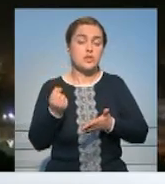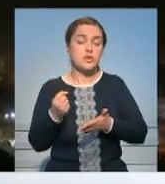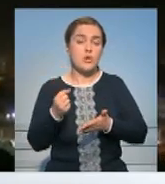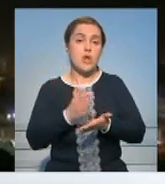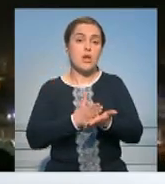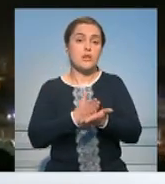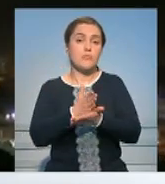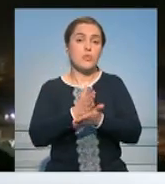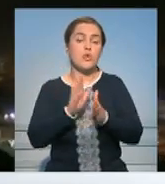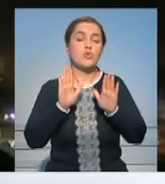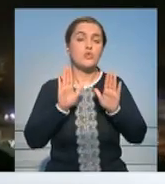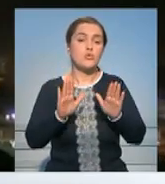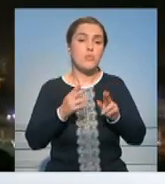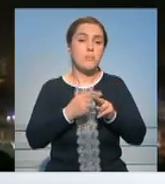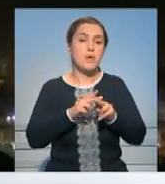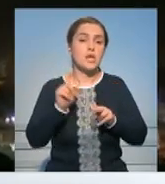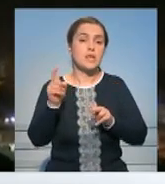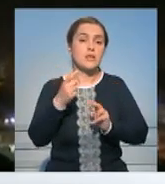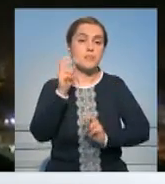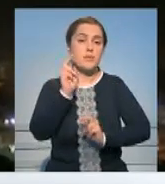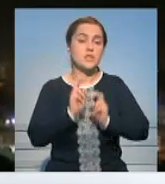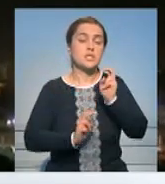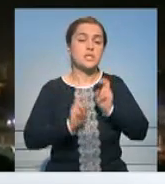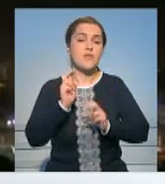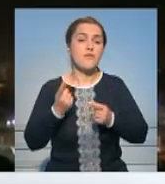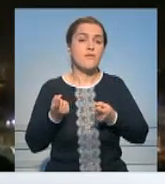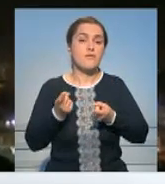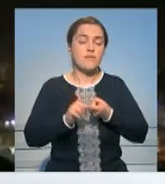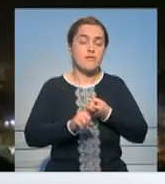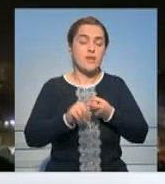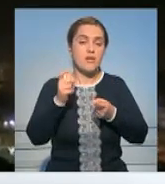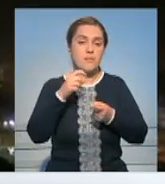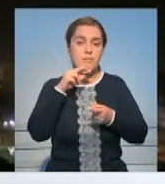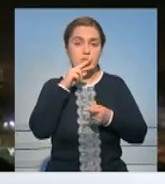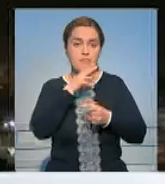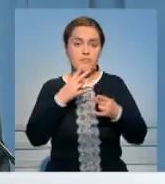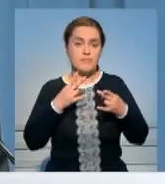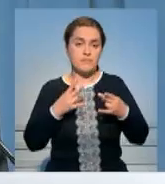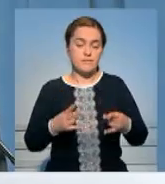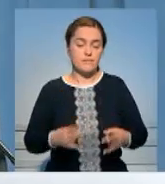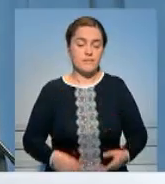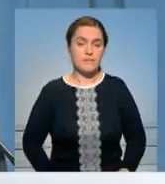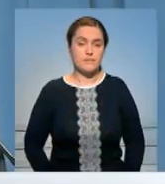исключительно против объектов, против сирийских объектов, связанных с химическим оружием.